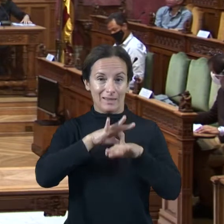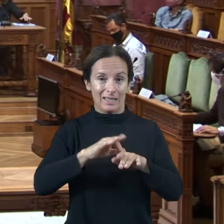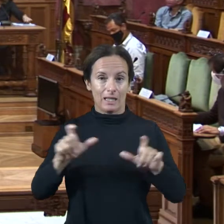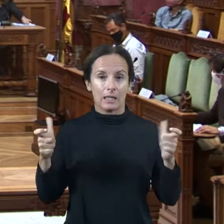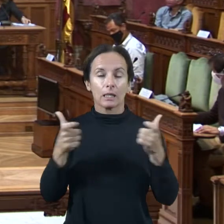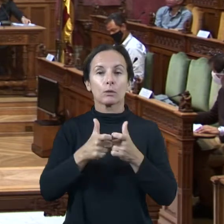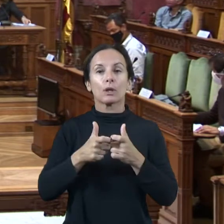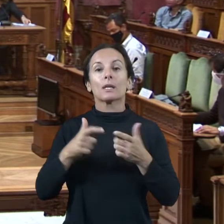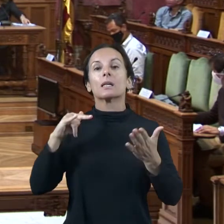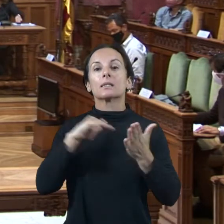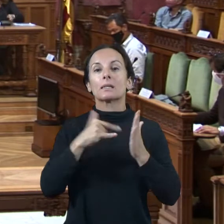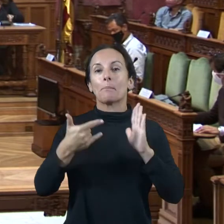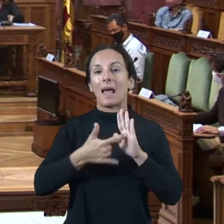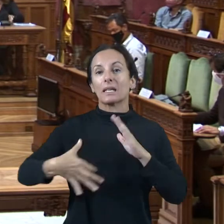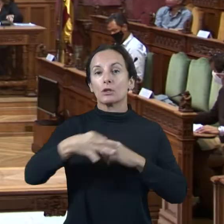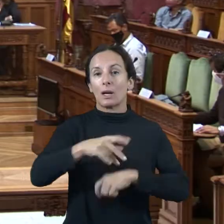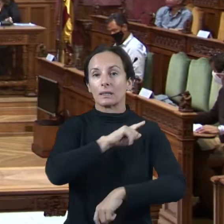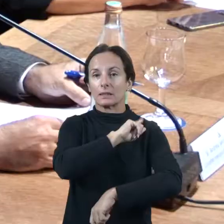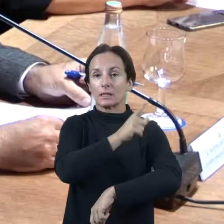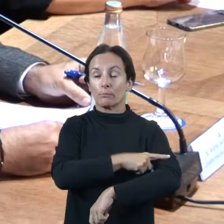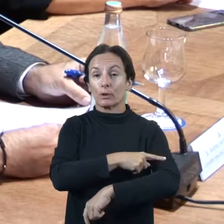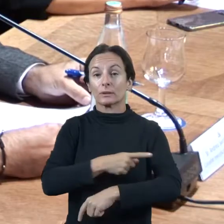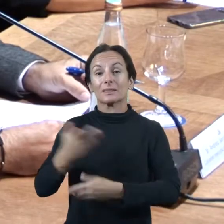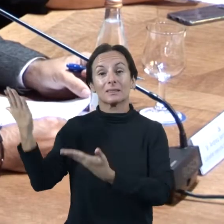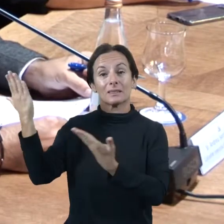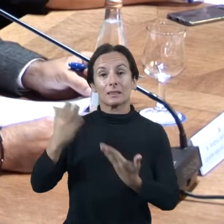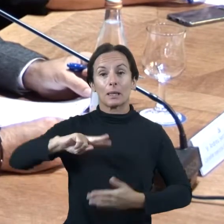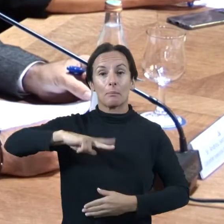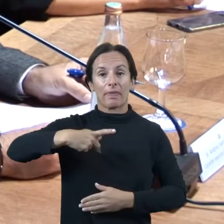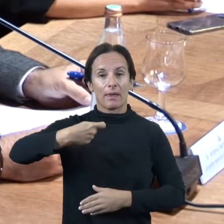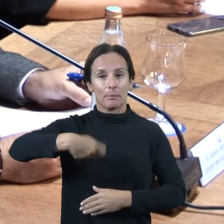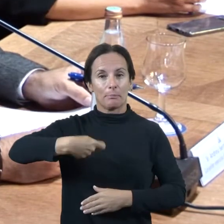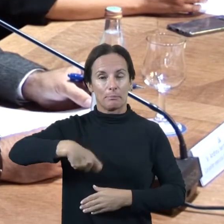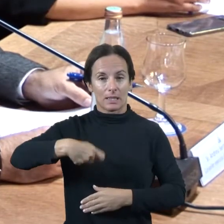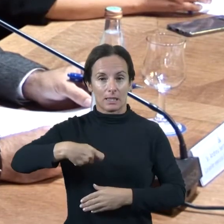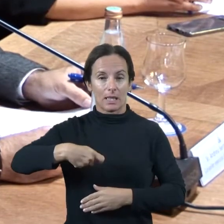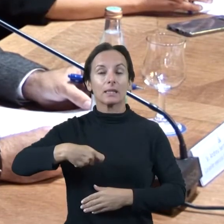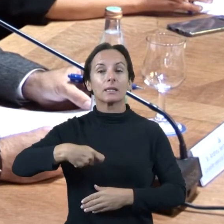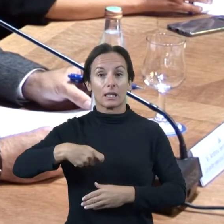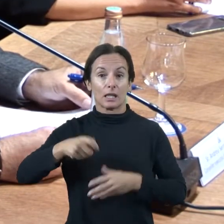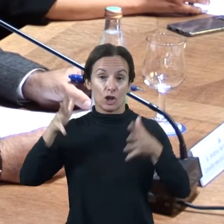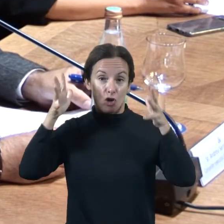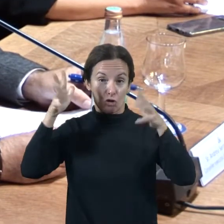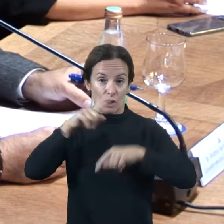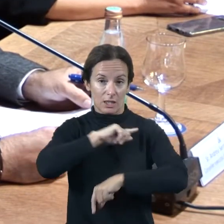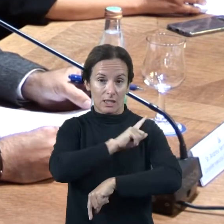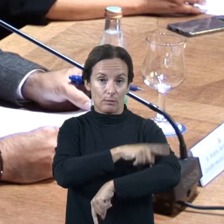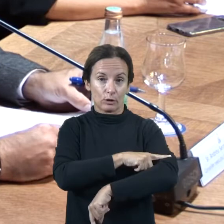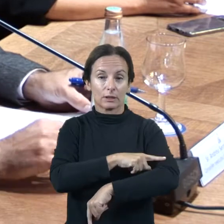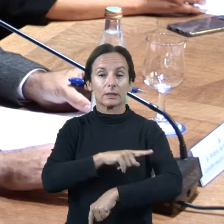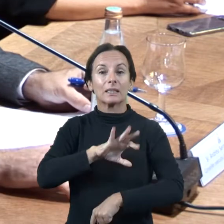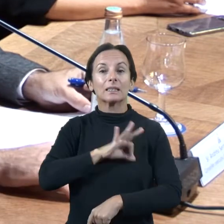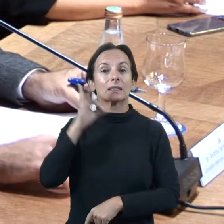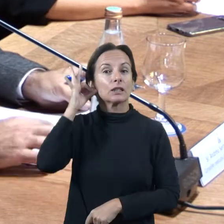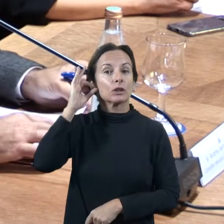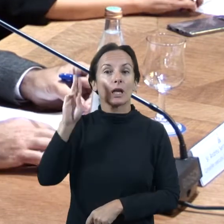Programes i Activitats. Té sa paraula, sa vicepresidenta des Pla, des Consell d'Esportiu, Margarida Portells.